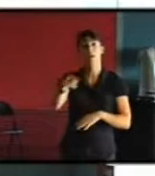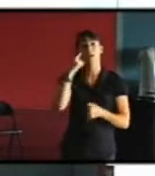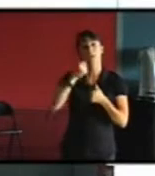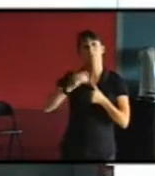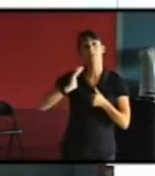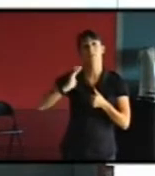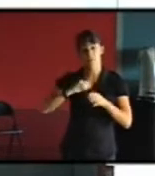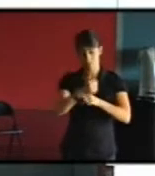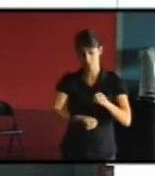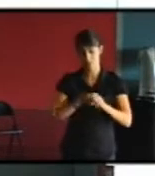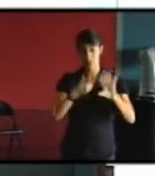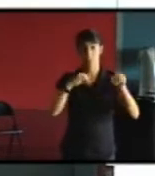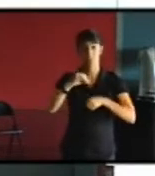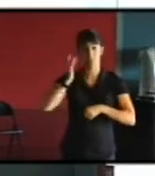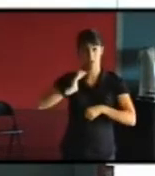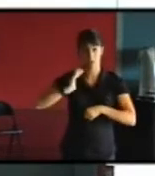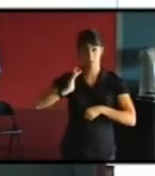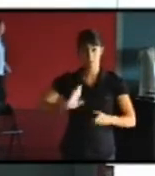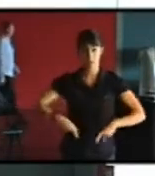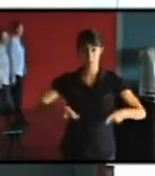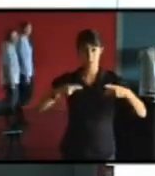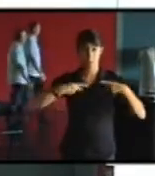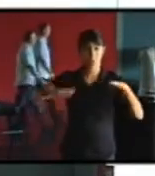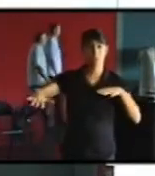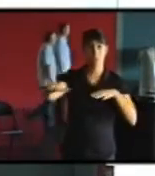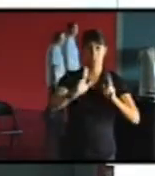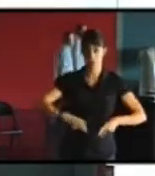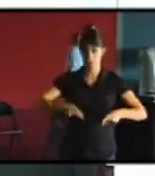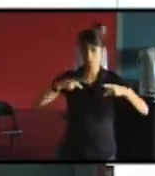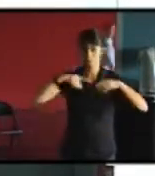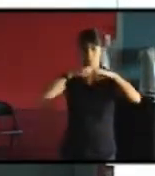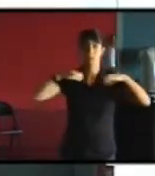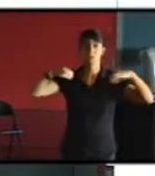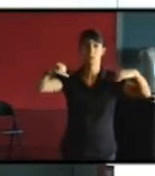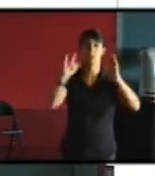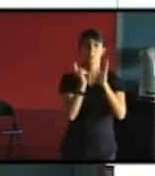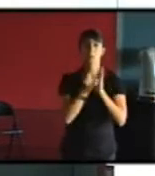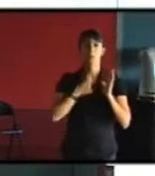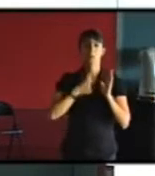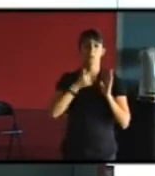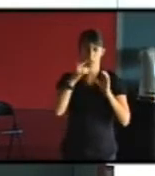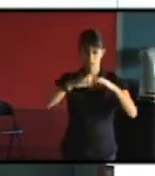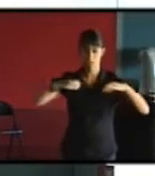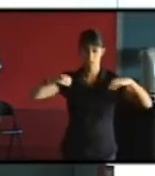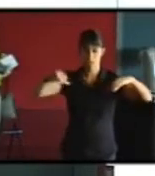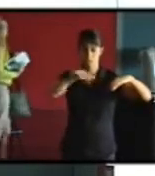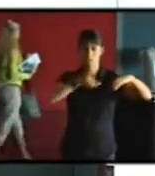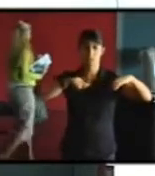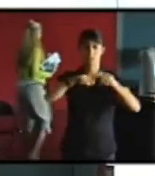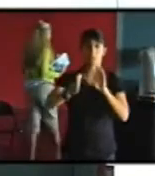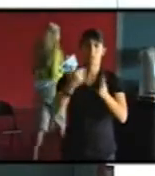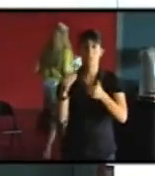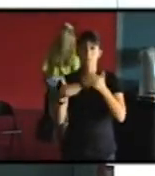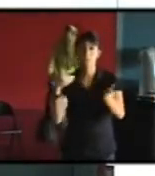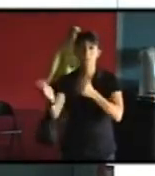tous les ateliers toutes les verrières qui couvrent les cours d'hôtels particuliers et ils décident qu'on va curter les îlots